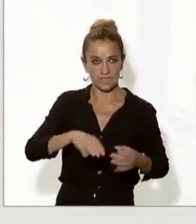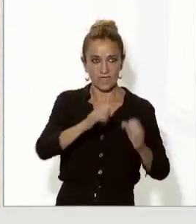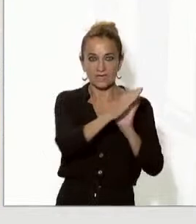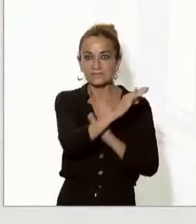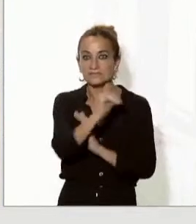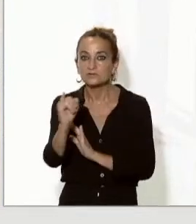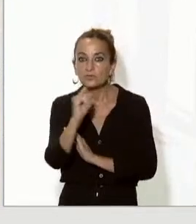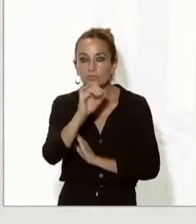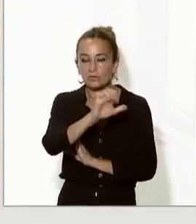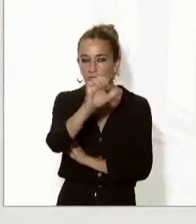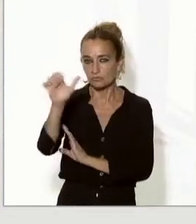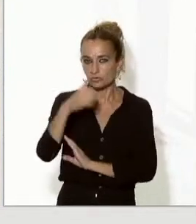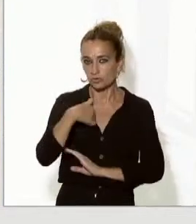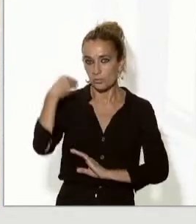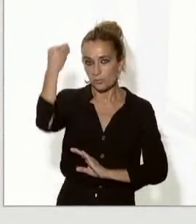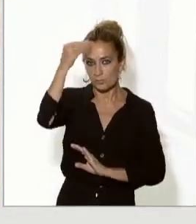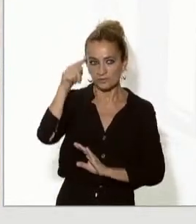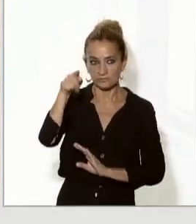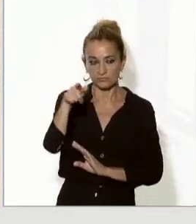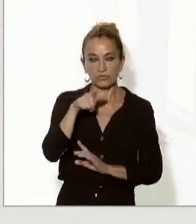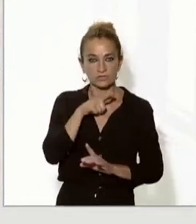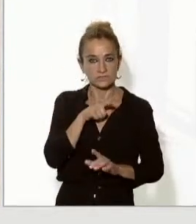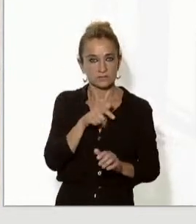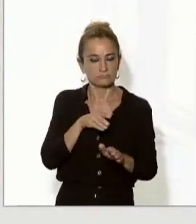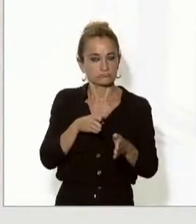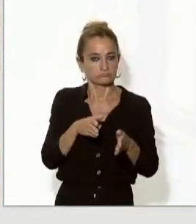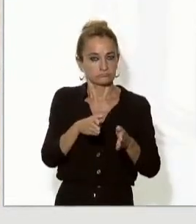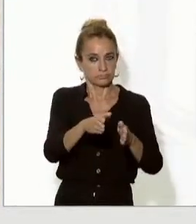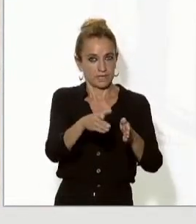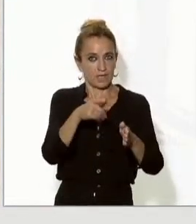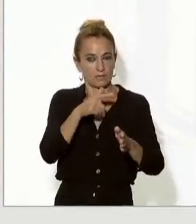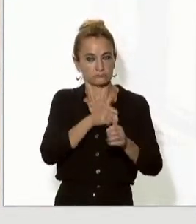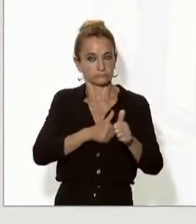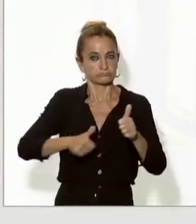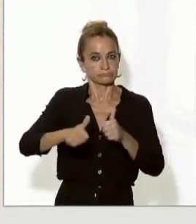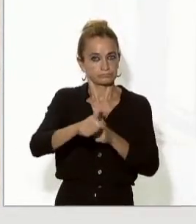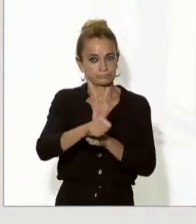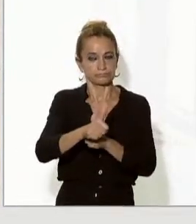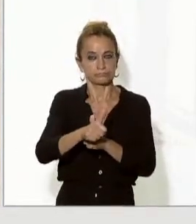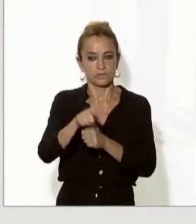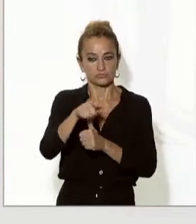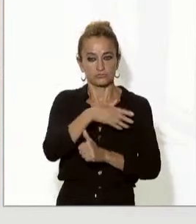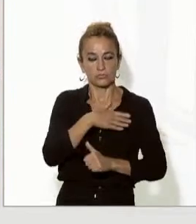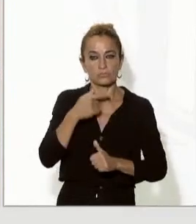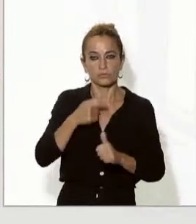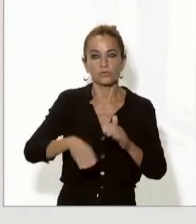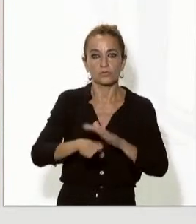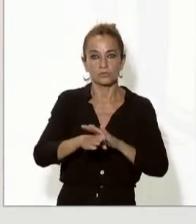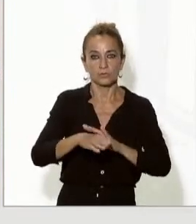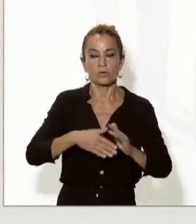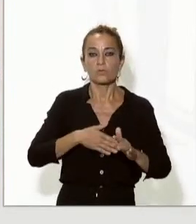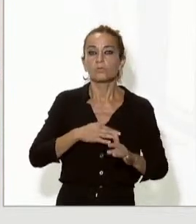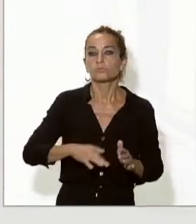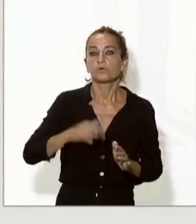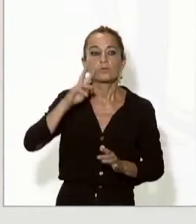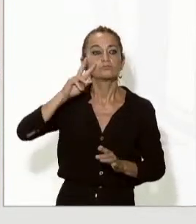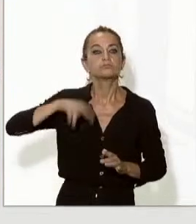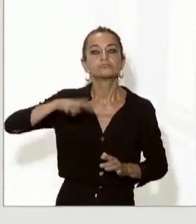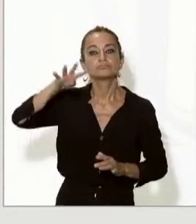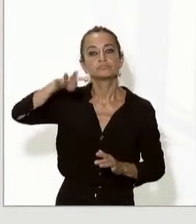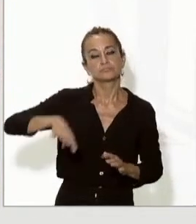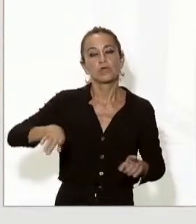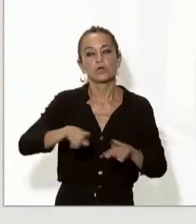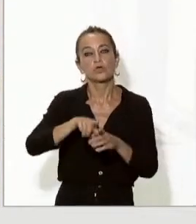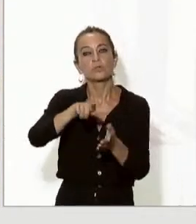tant jo crec que aquesta és la via prioritària i aquella que té més possibilitats de tirar endavant en el sentit que s'acabi reconeguent el català